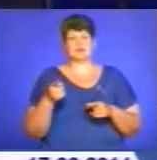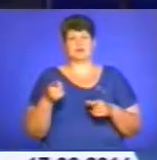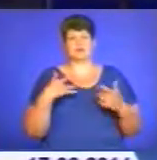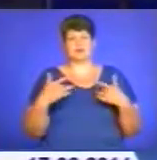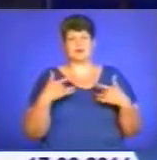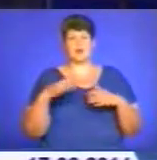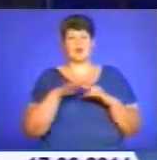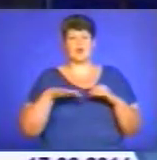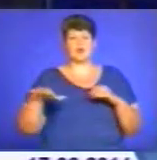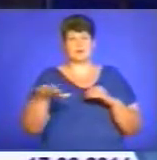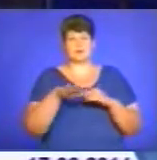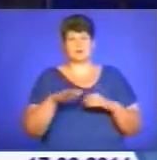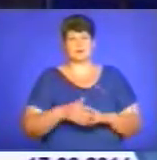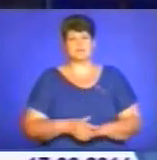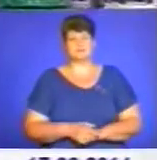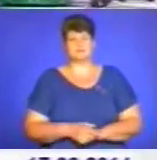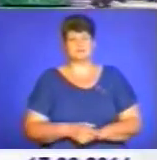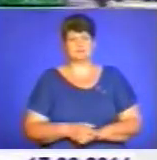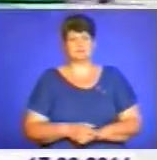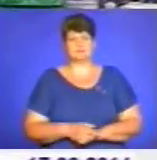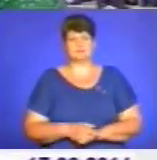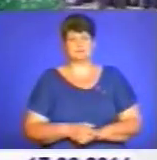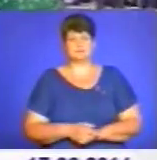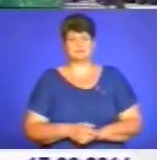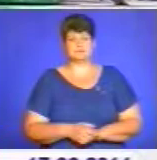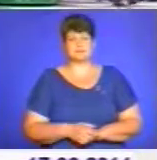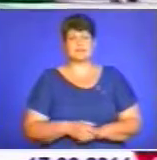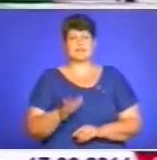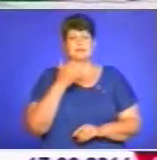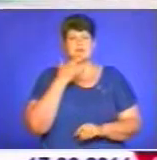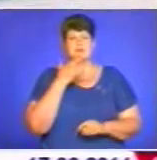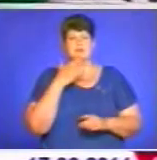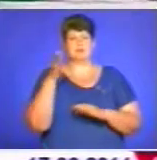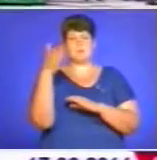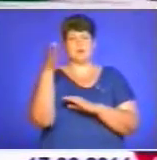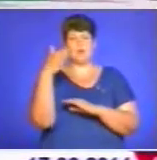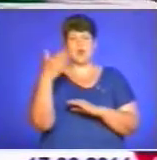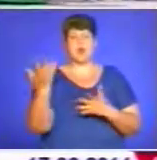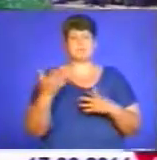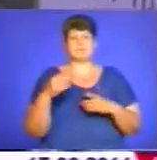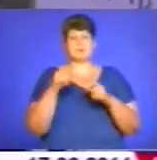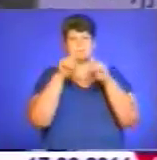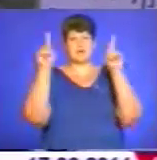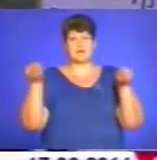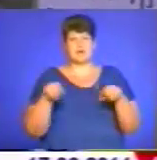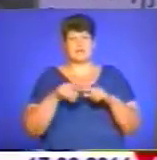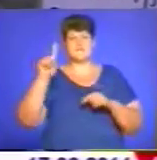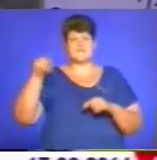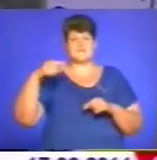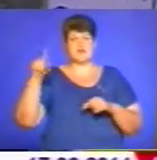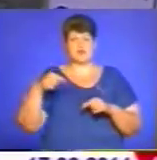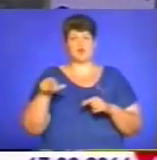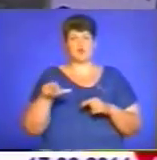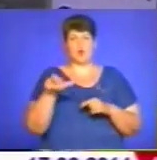З місця події – наша знімальна група. З національними прапорами і плакатами із вимогами дорожники області